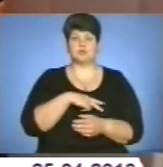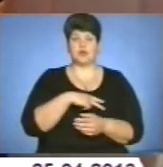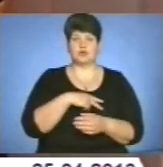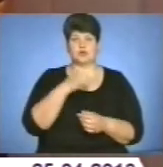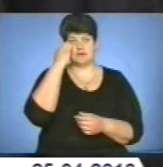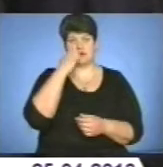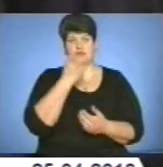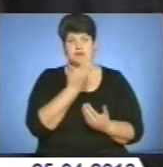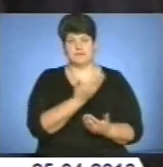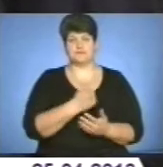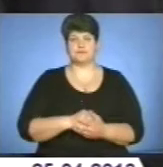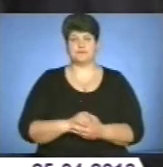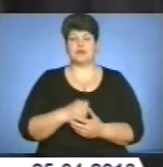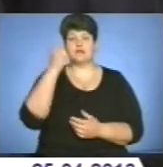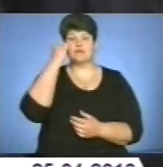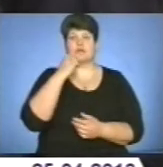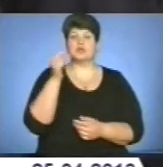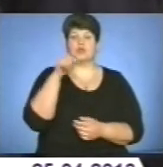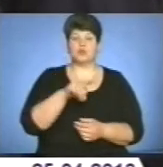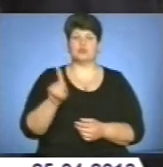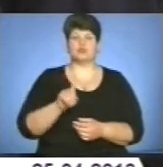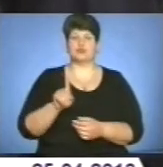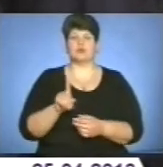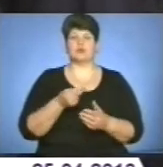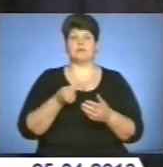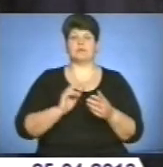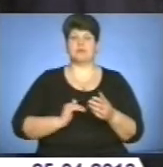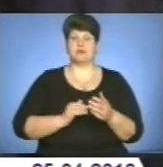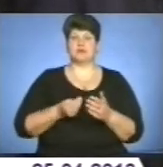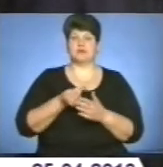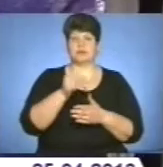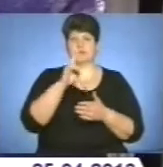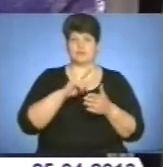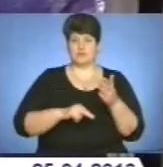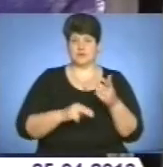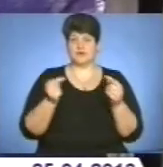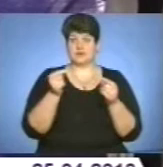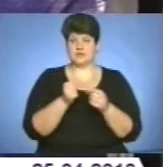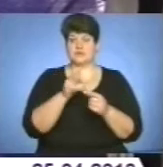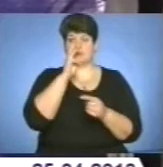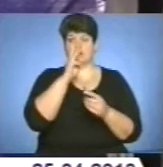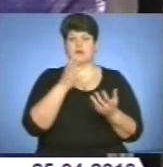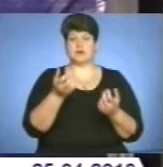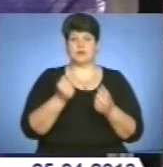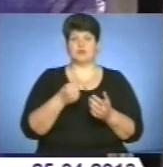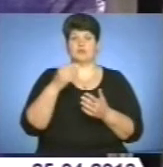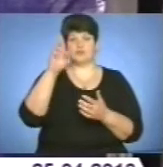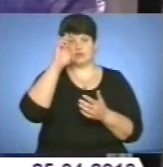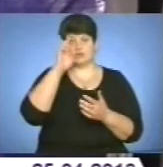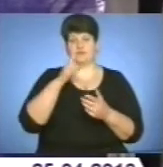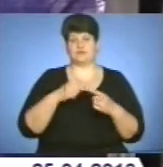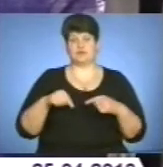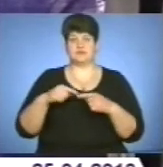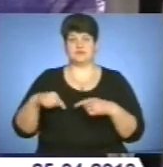і їм дякувати. Завдяки тому, що підприємці своєчасно і сумлінно сплачують податки, зарплати отримують працівники бюджетної сфери,